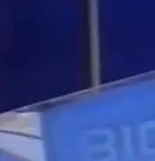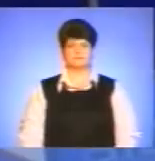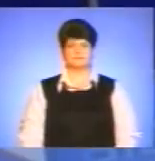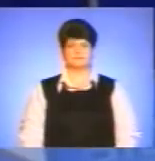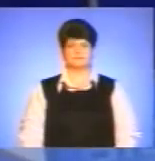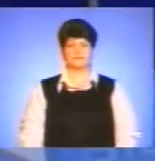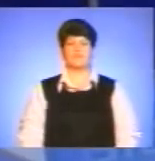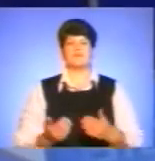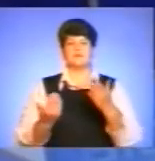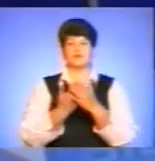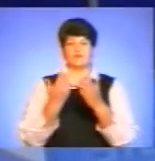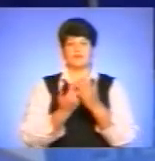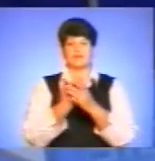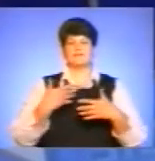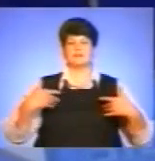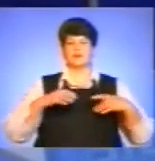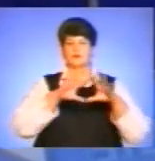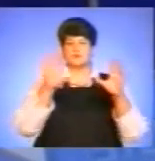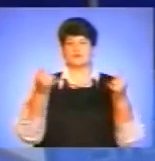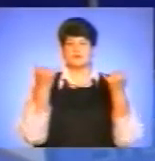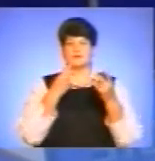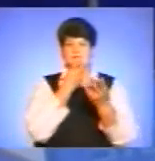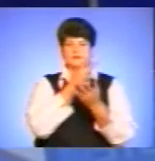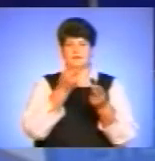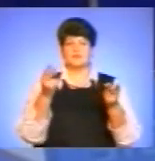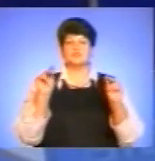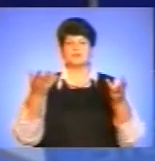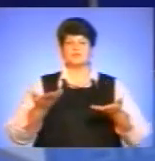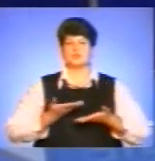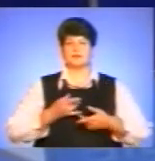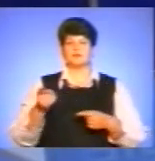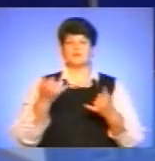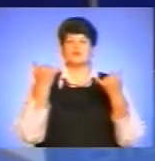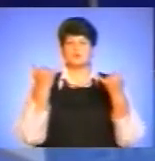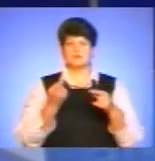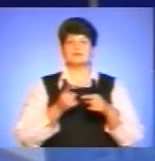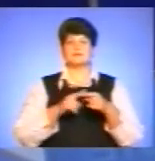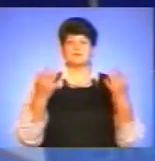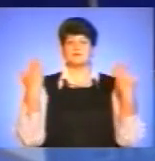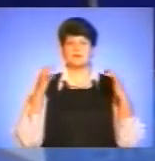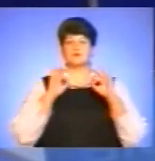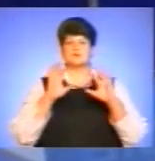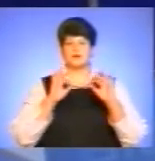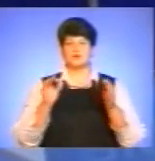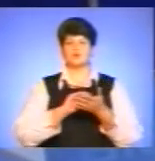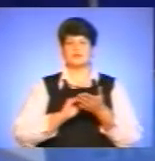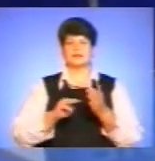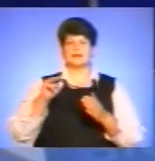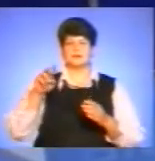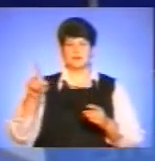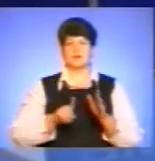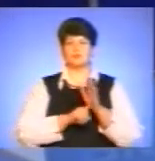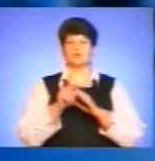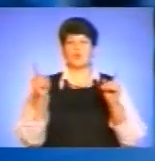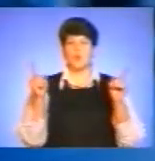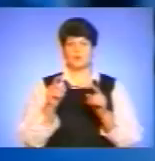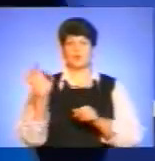В ефірі новини і я вітаю усіх, хто зараз нас дивиться. Чим жила Тернобильщина сьогодні і цими вихідними, розкажуть журналісти ТТБ. На початку коротко про